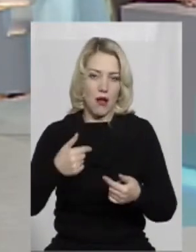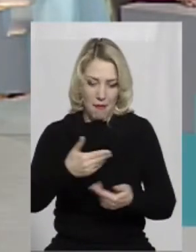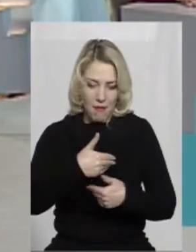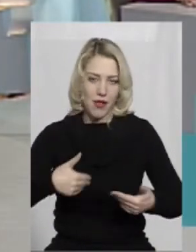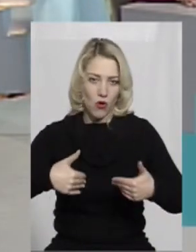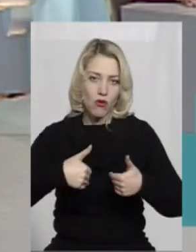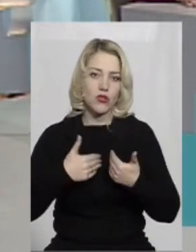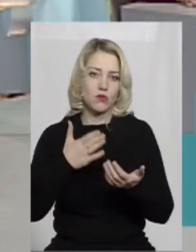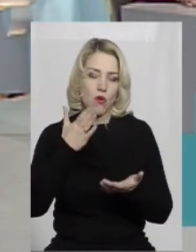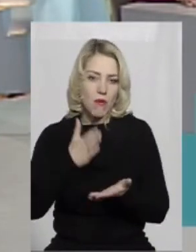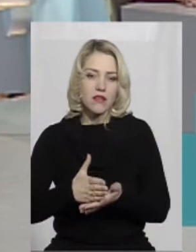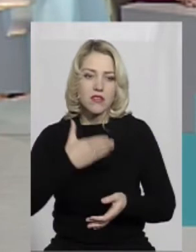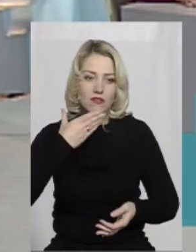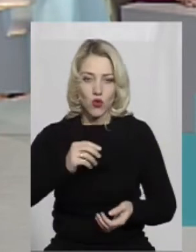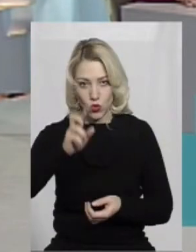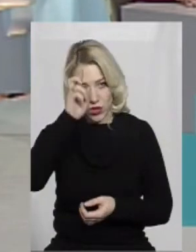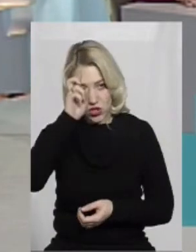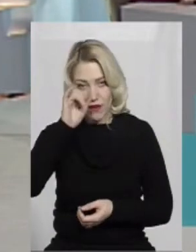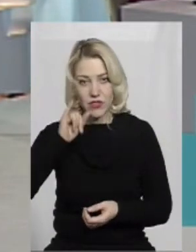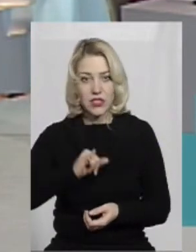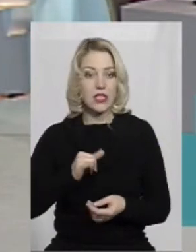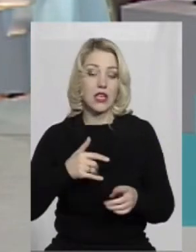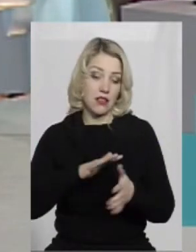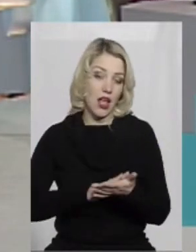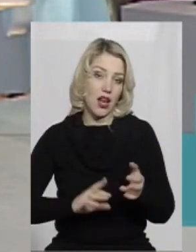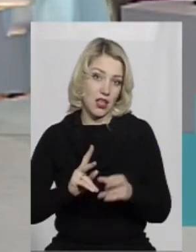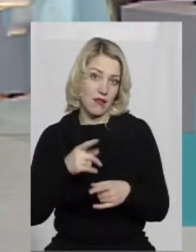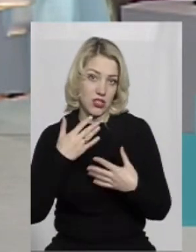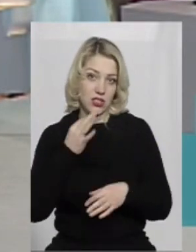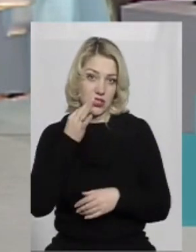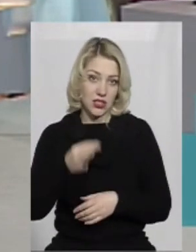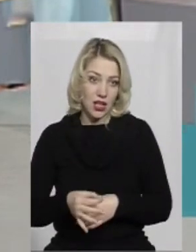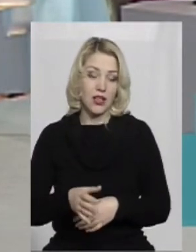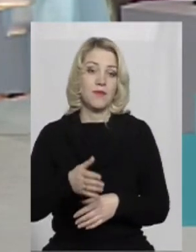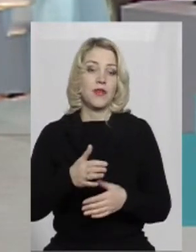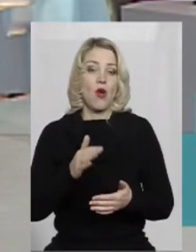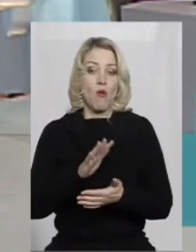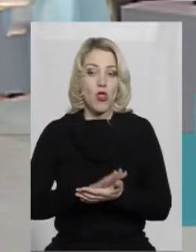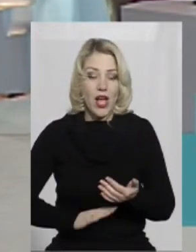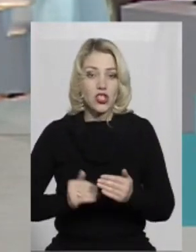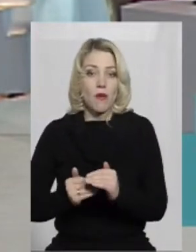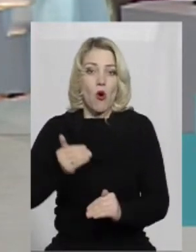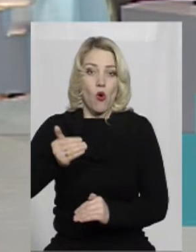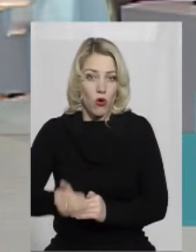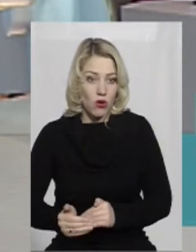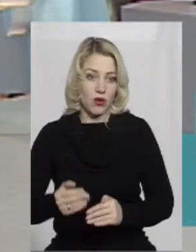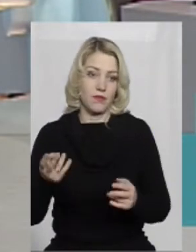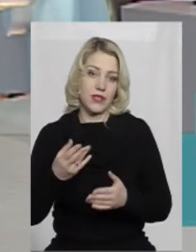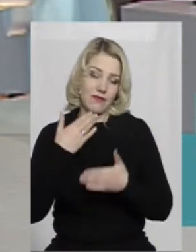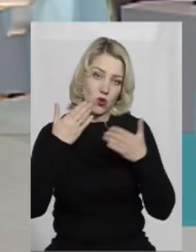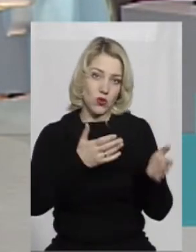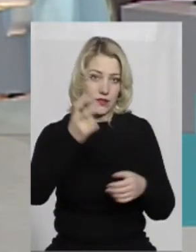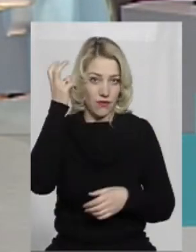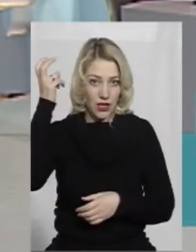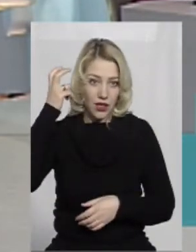хочемо мати свою державність. Ну а далі вже, як ми вже сказали, вони подальшим кроком звернуться до Києва,